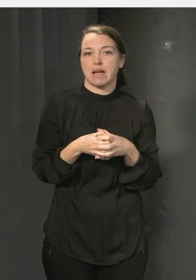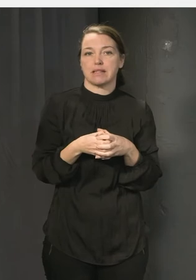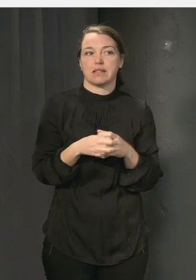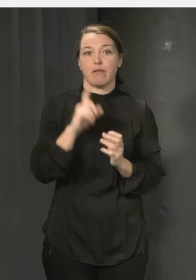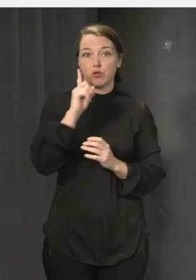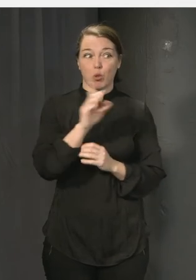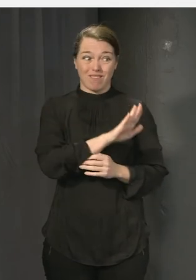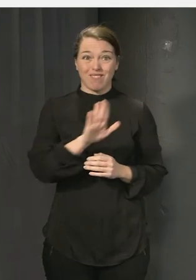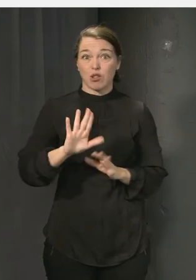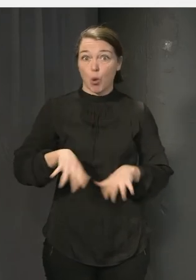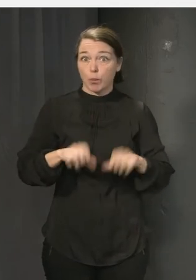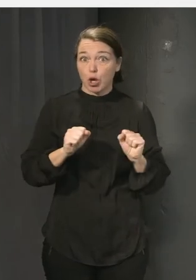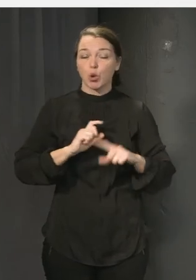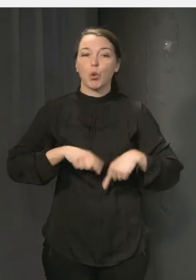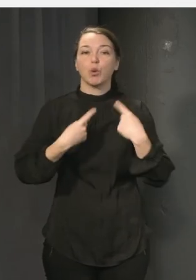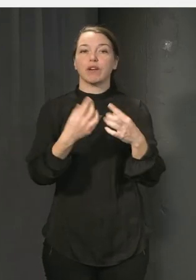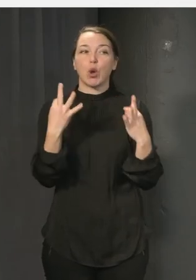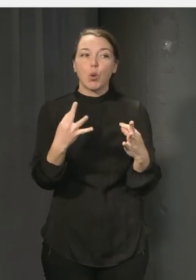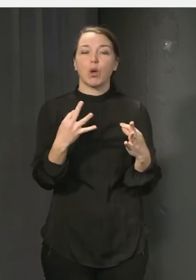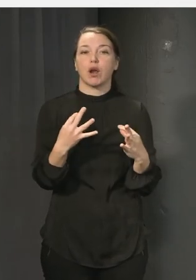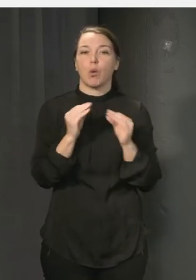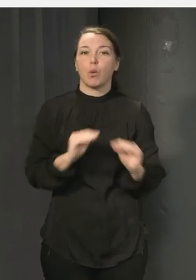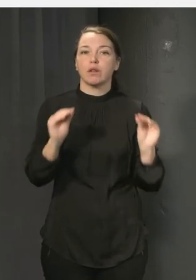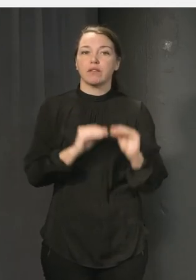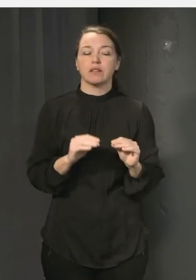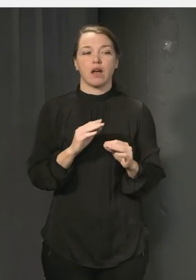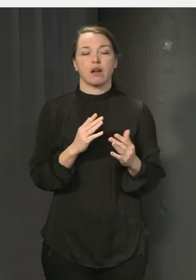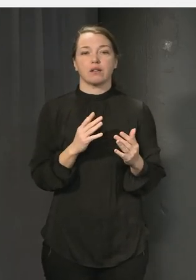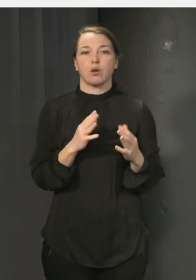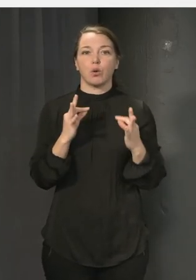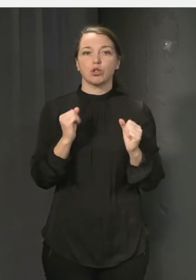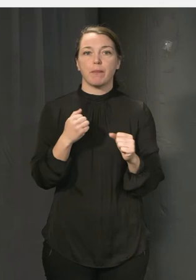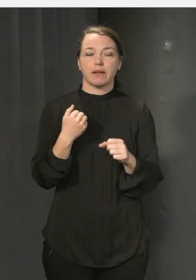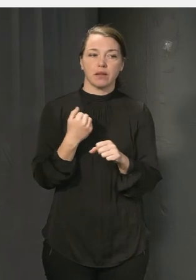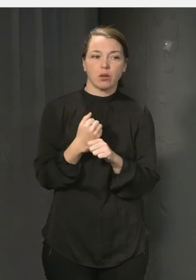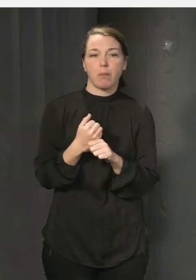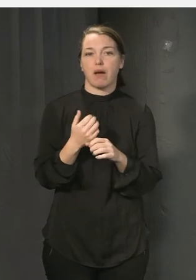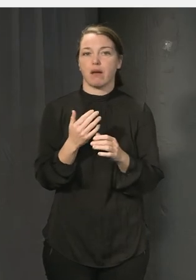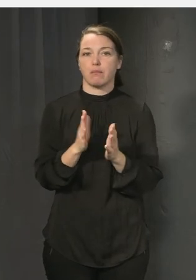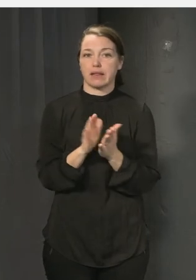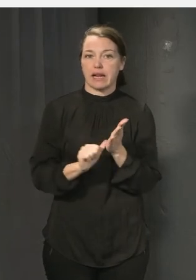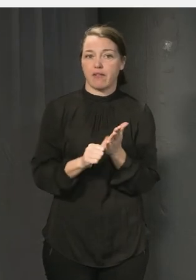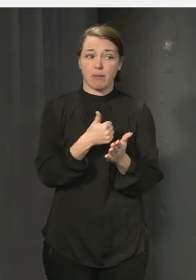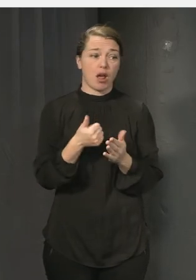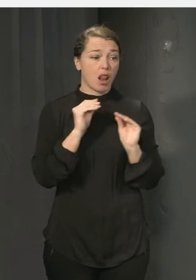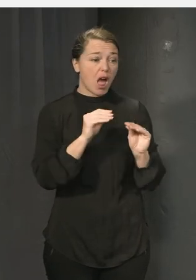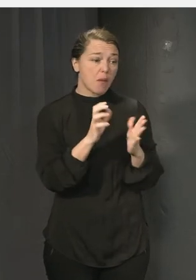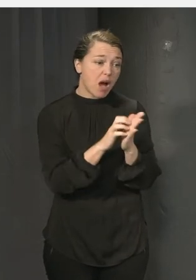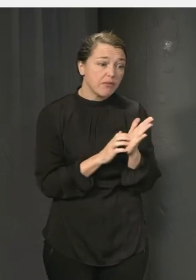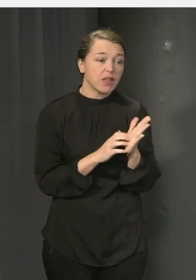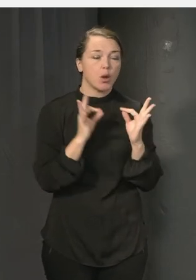uppdrag utveckla sitt görande och då inte bara prata om hur man ska få eleverna att lära sig mer matte utan man också ska kunna